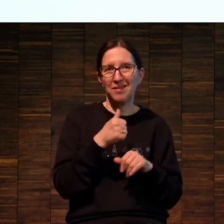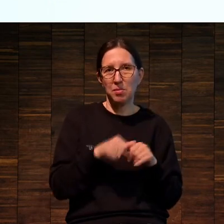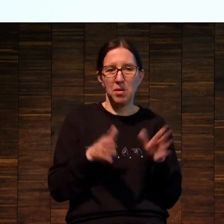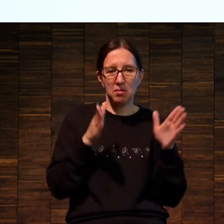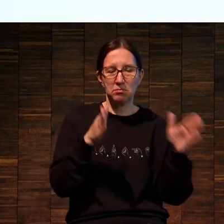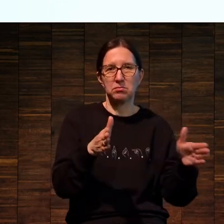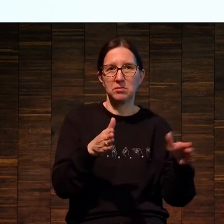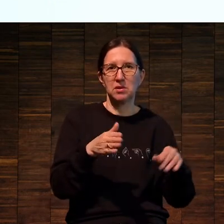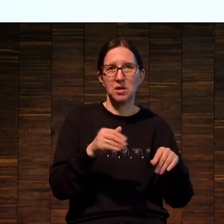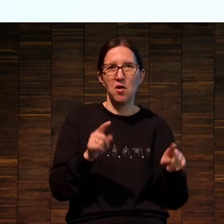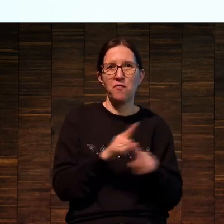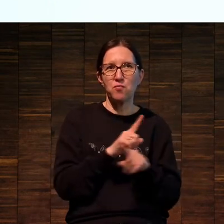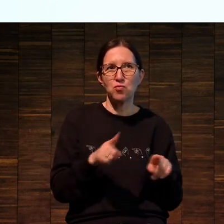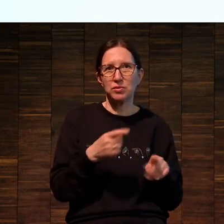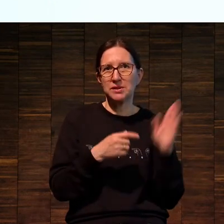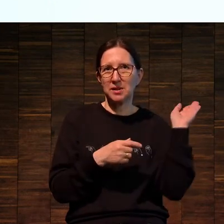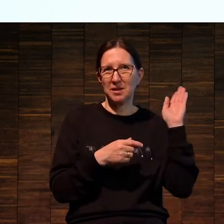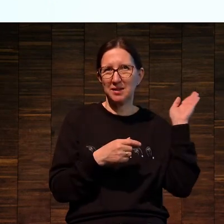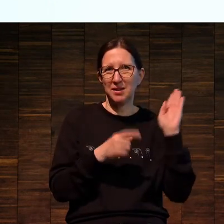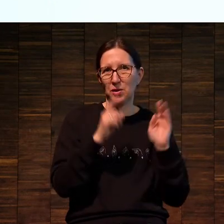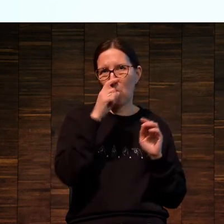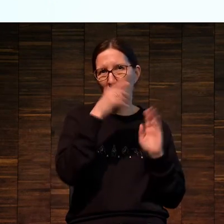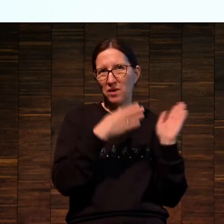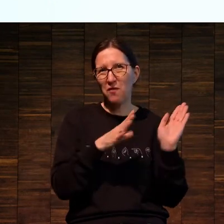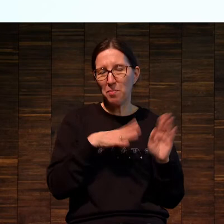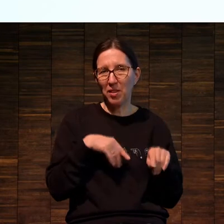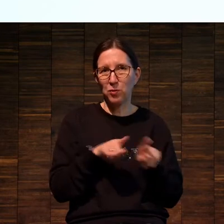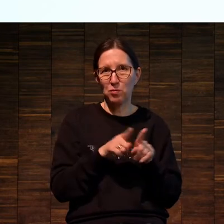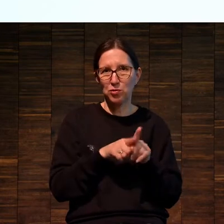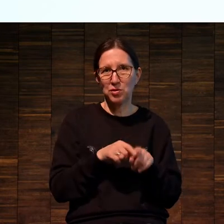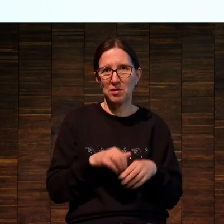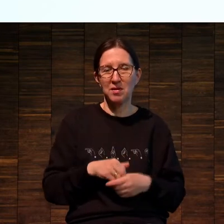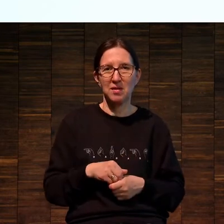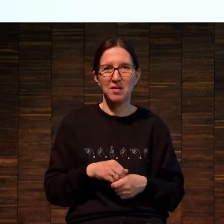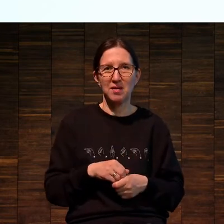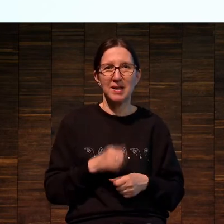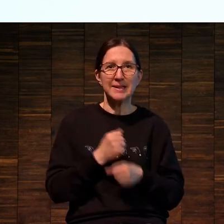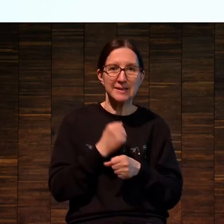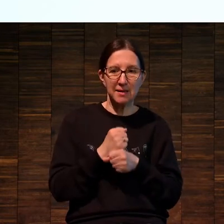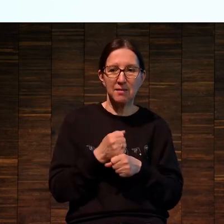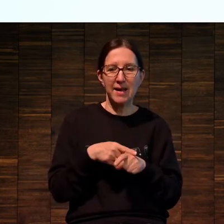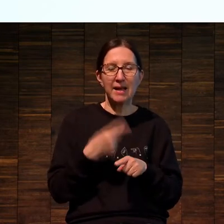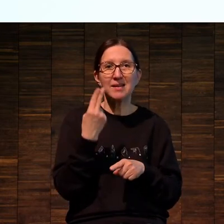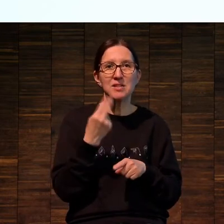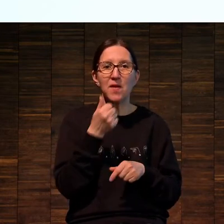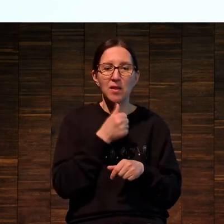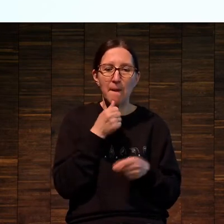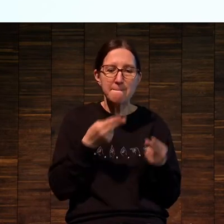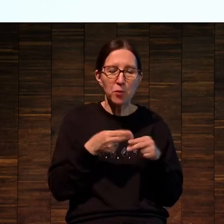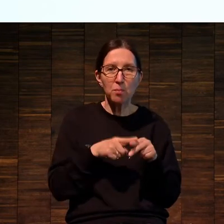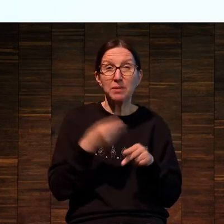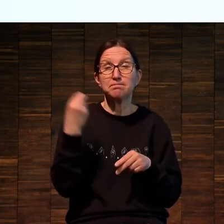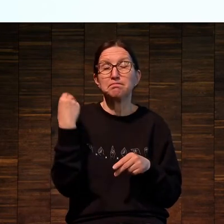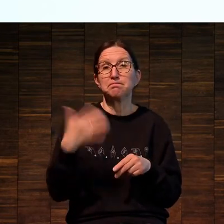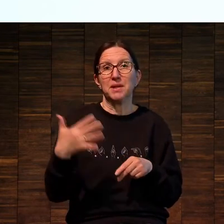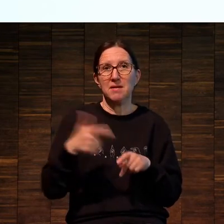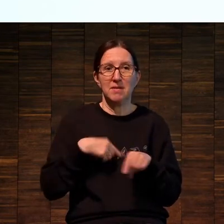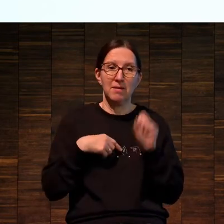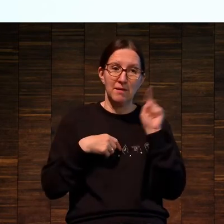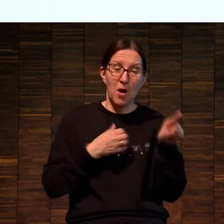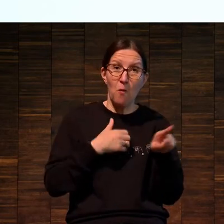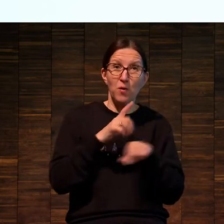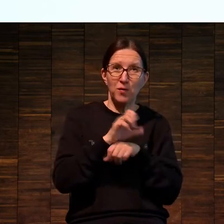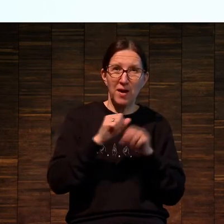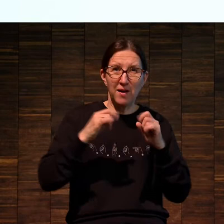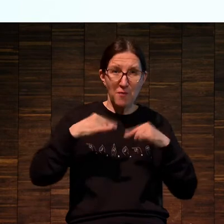в подвале музея Горького. Я еще как сейчас помню, там сидела конторка, которая делала вот эти цветопробы. Стоили они безумных денег. Вот